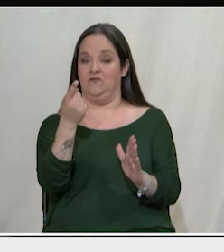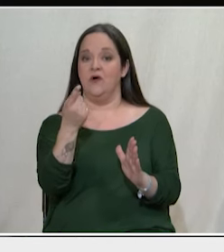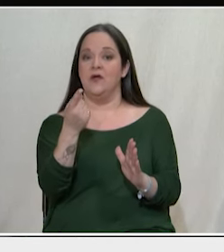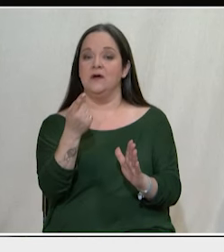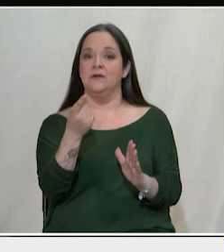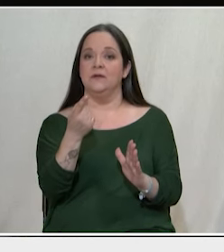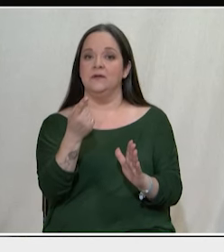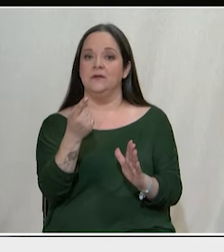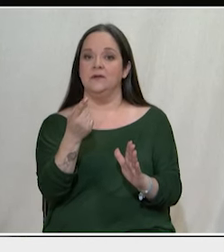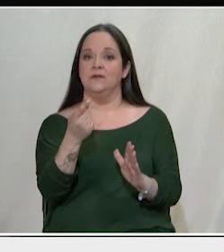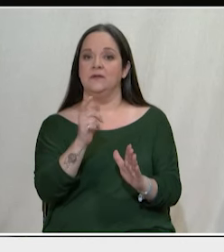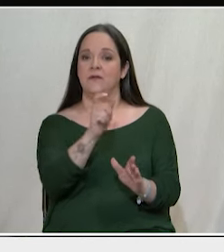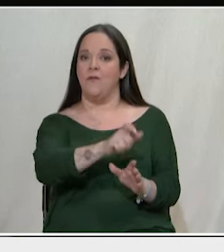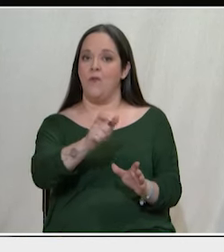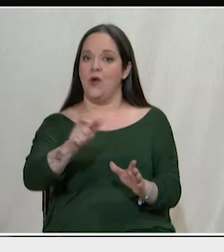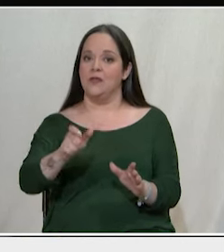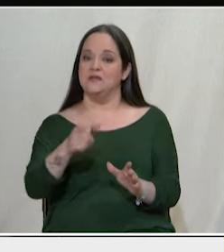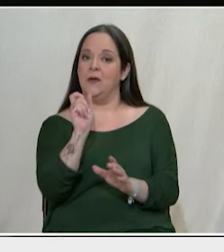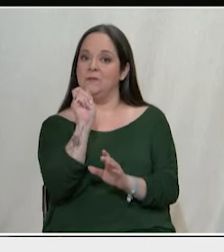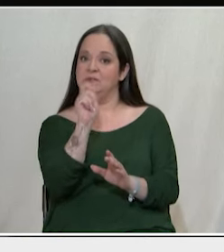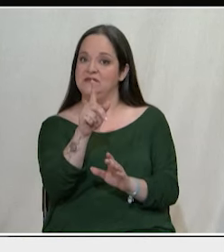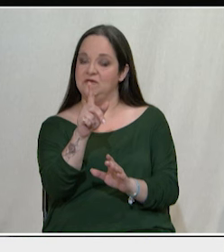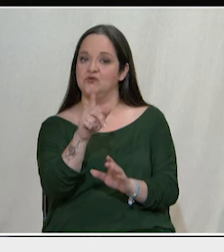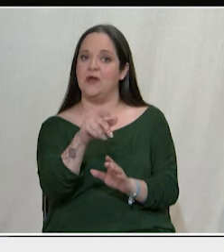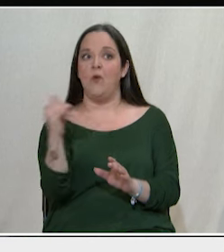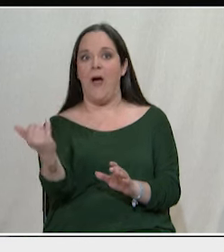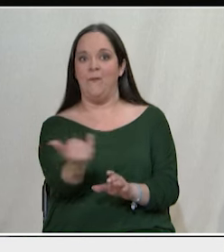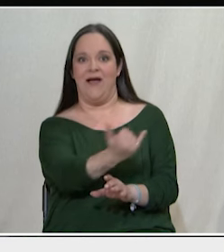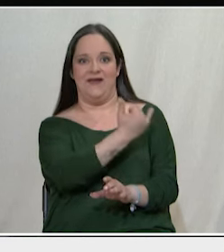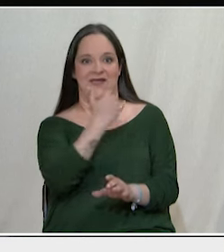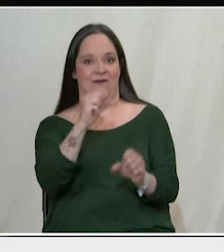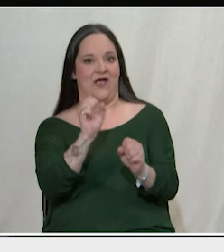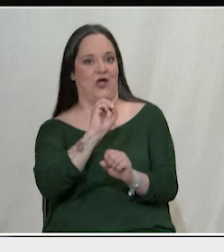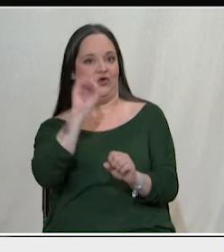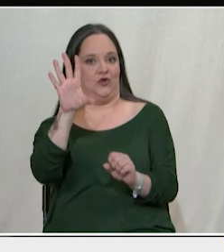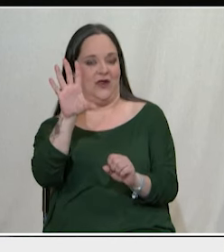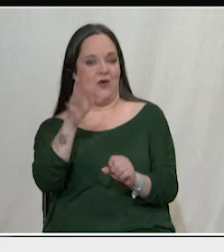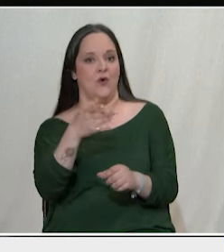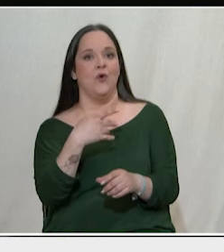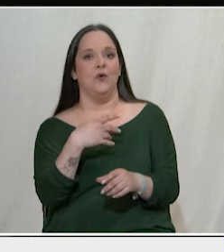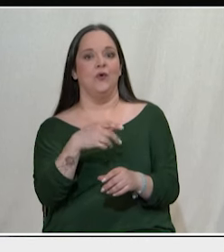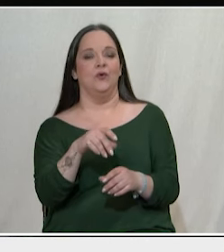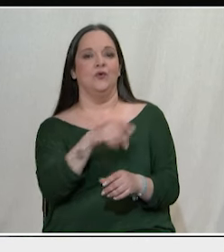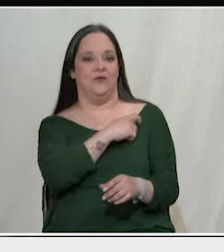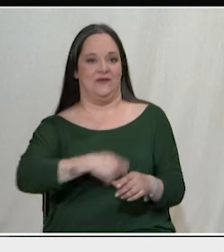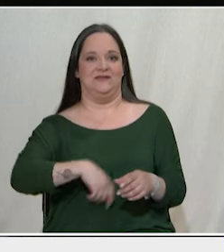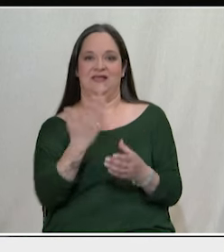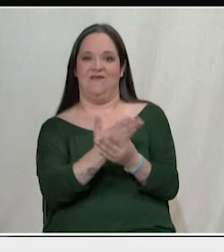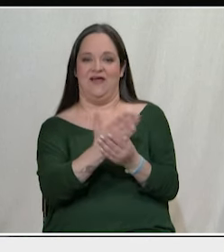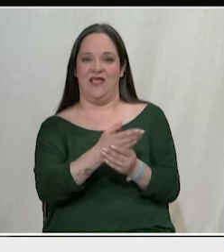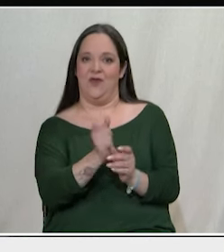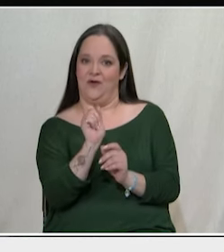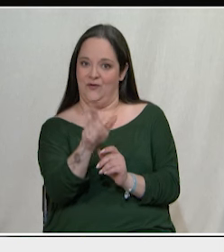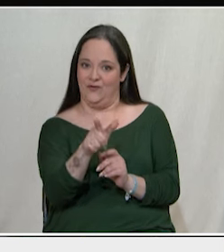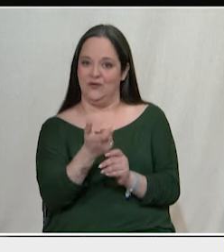κόσμος, οι πολίτες, οι ψηφιοφόροι θα ψηφίζουν με την επιστολική ψήφο εάν είναι θετικό μέτρο, σε ποια σημεία